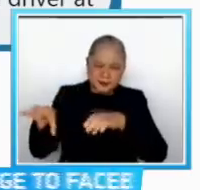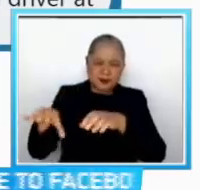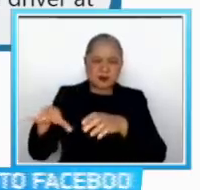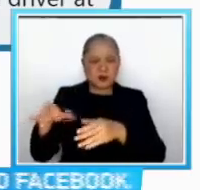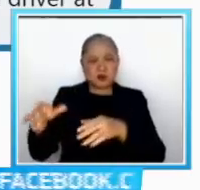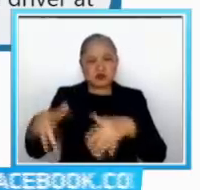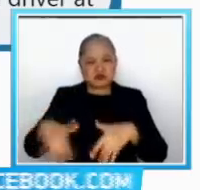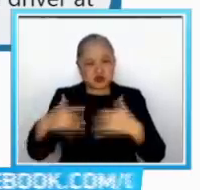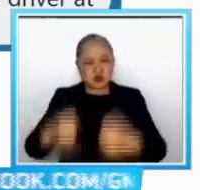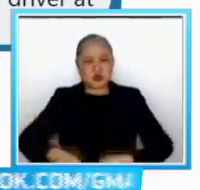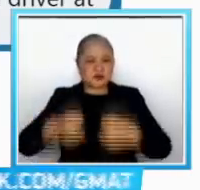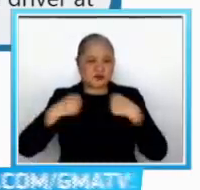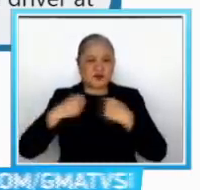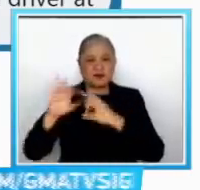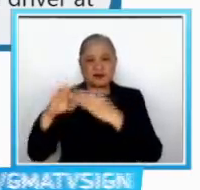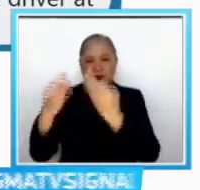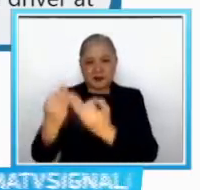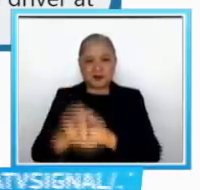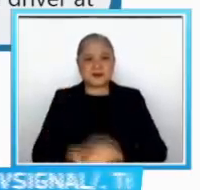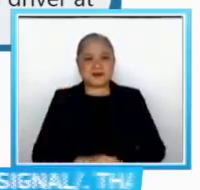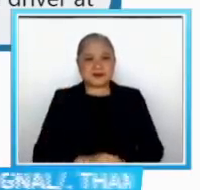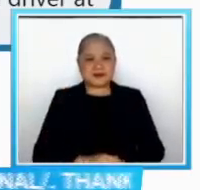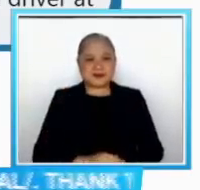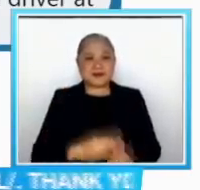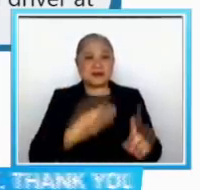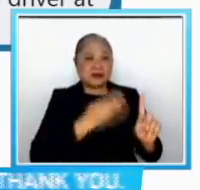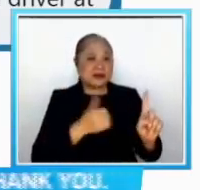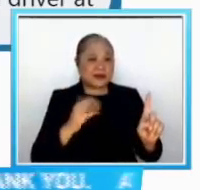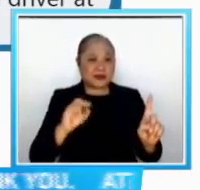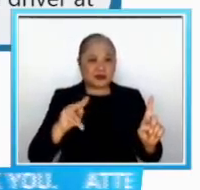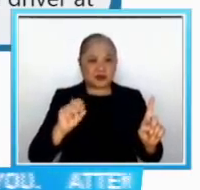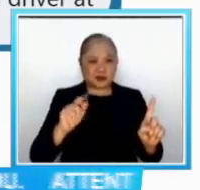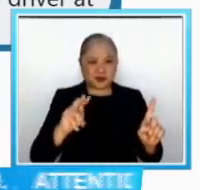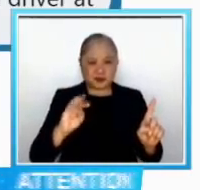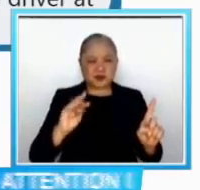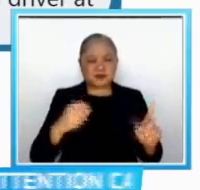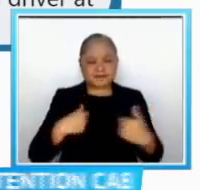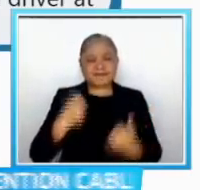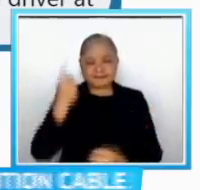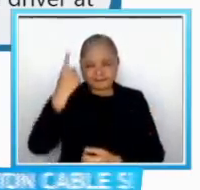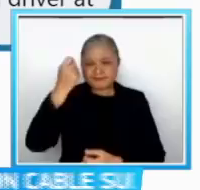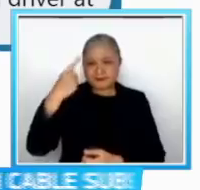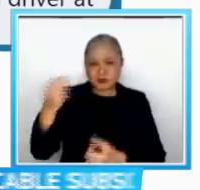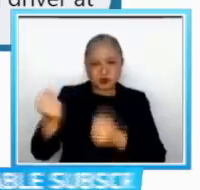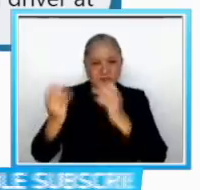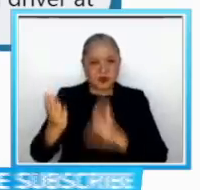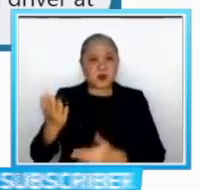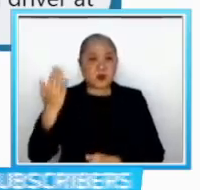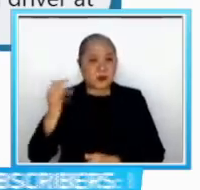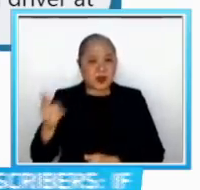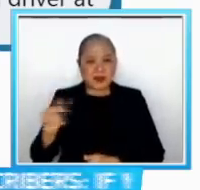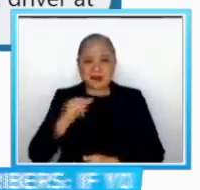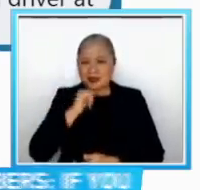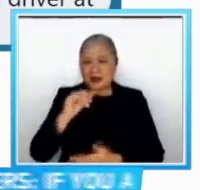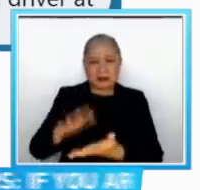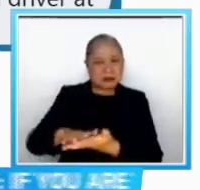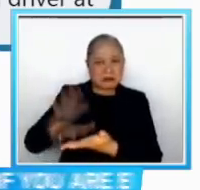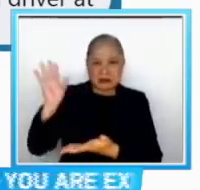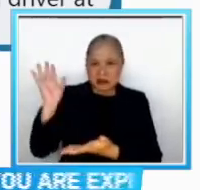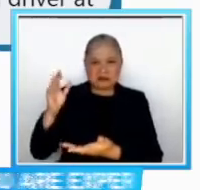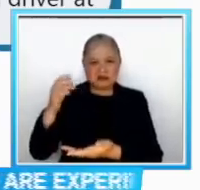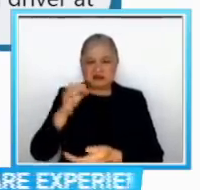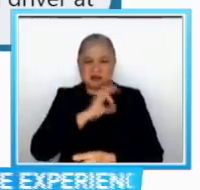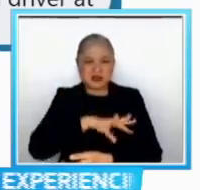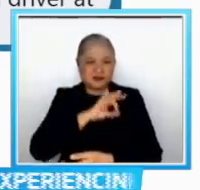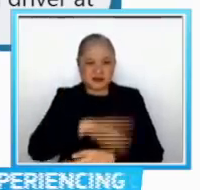pamilya Para rin kay Crisostomo Corral, inintindihin na lang ang mga driver dahil hindi naman ganun kalakihan ang kita nila Mas